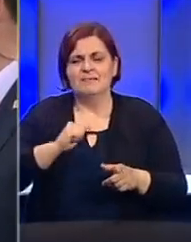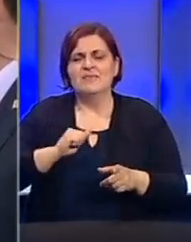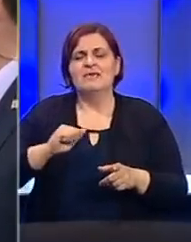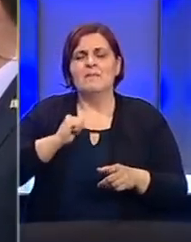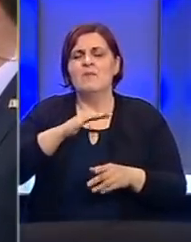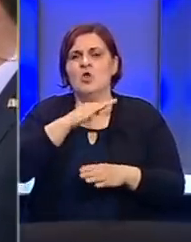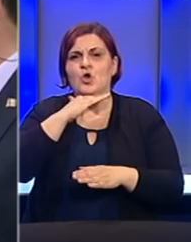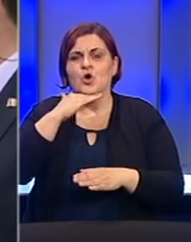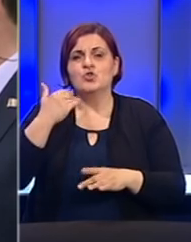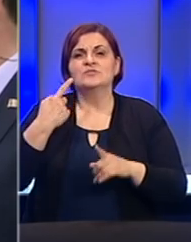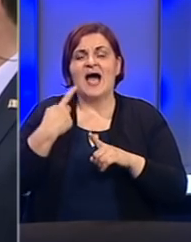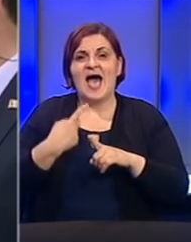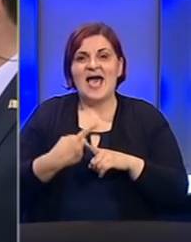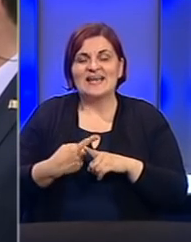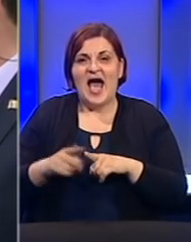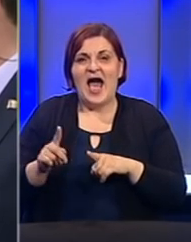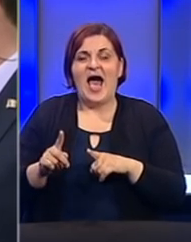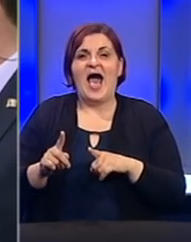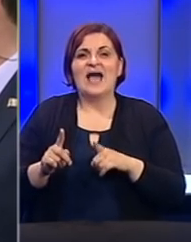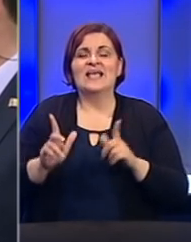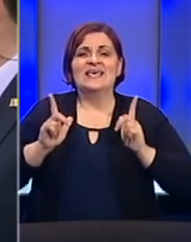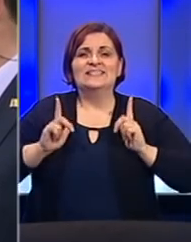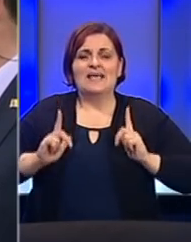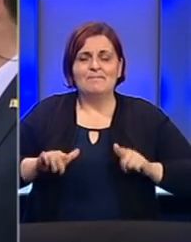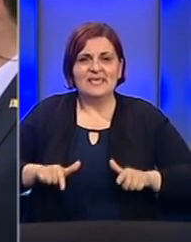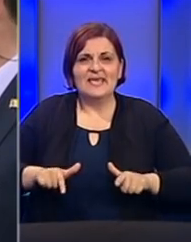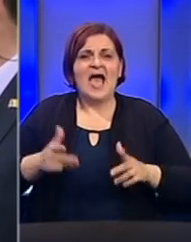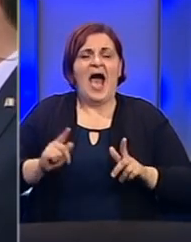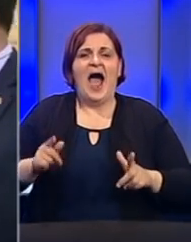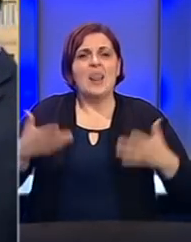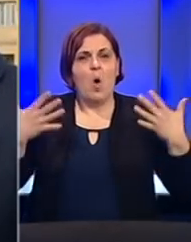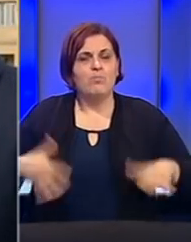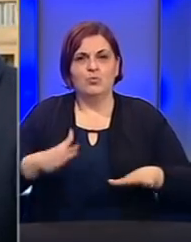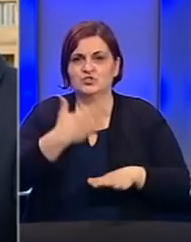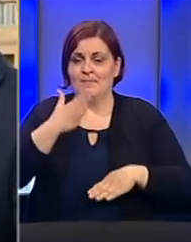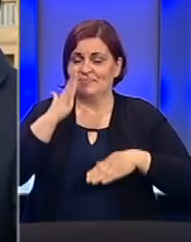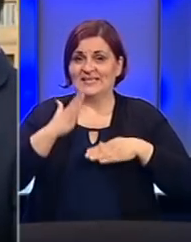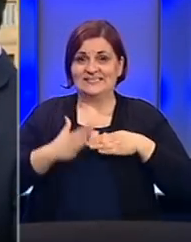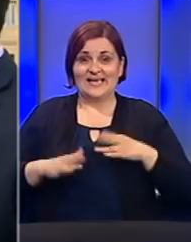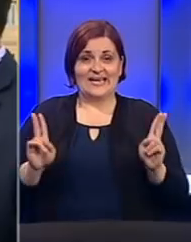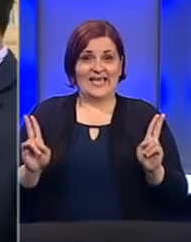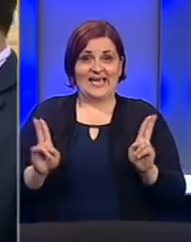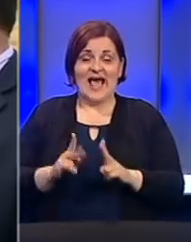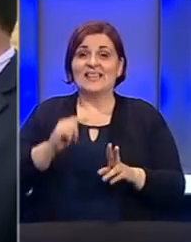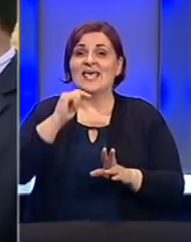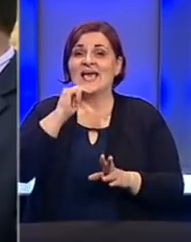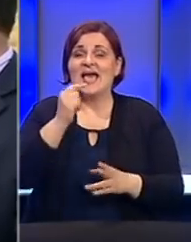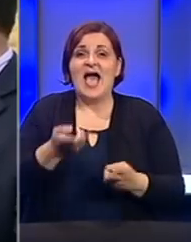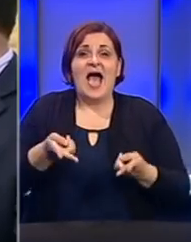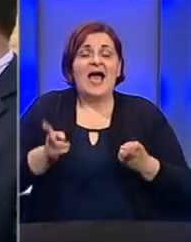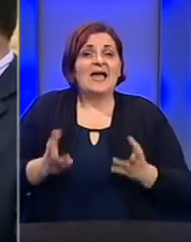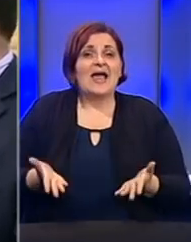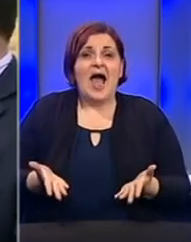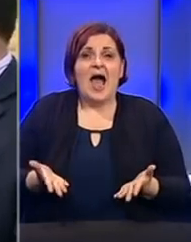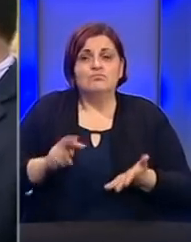dosta razloga za spokoj u ovom momentu, ali otpuštanja nema. Za kraj, kratko nam kažete kakva su